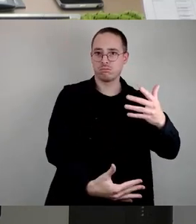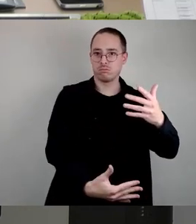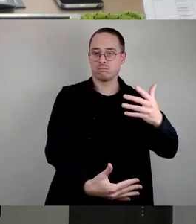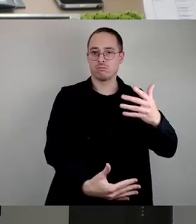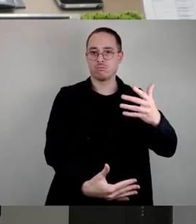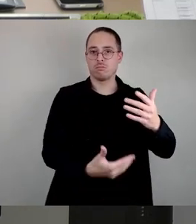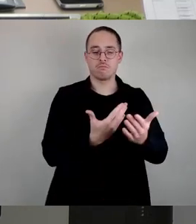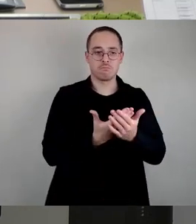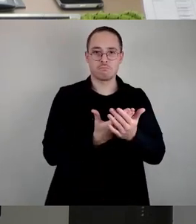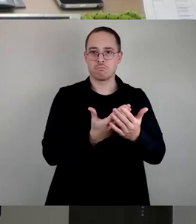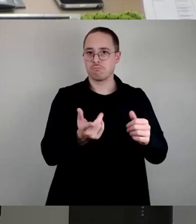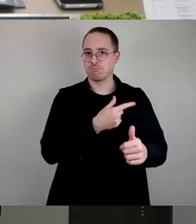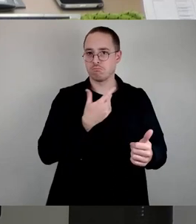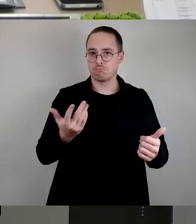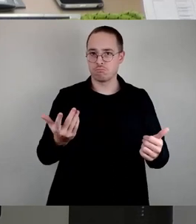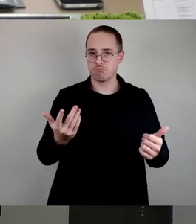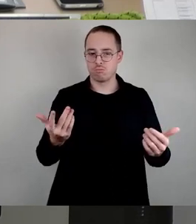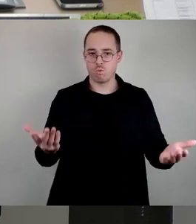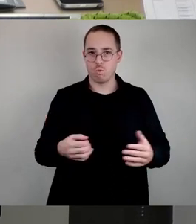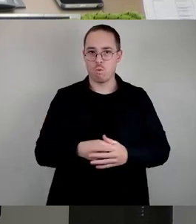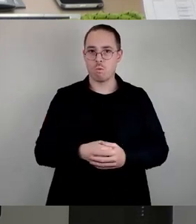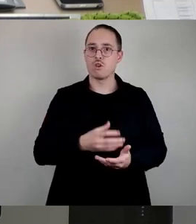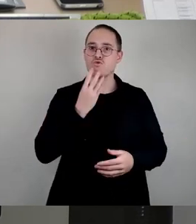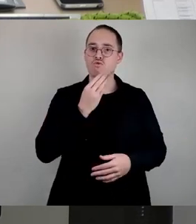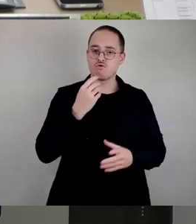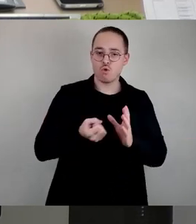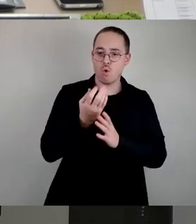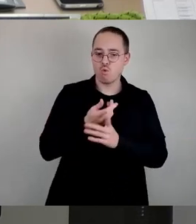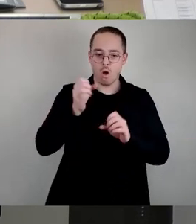an dem wir die schöne jüdische Kultur teilen können.